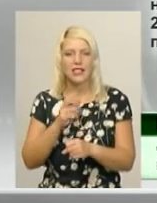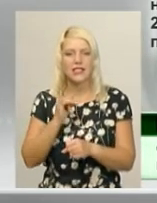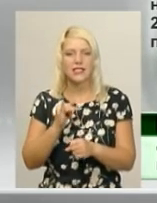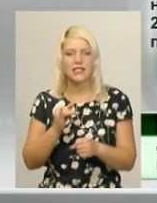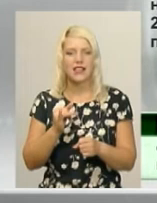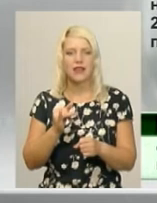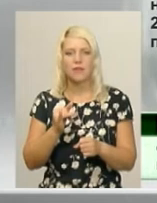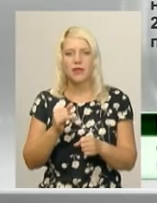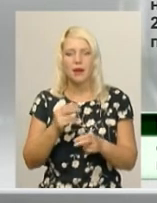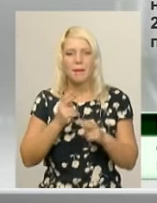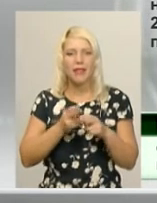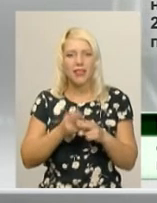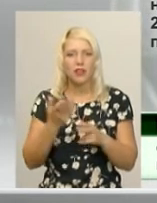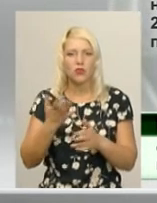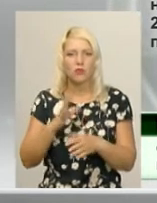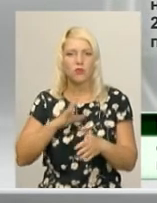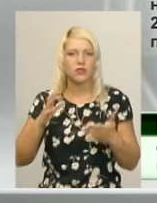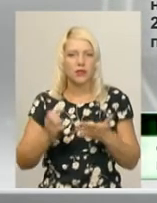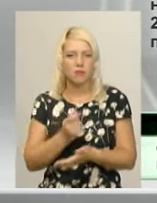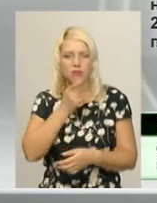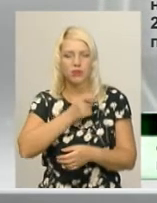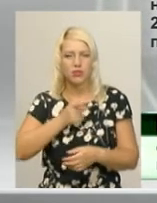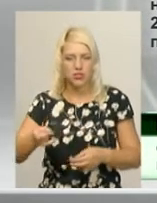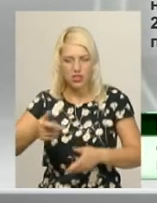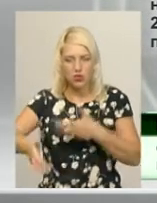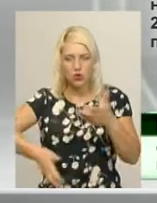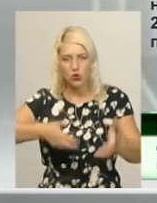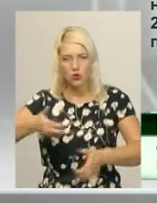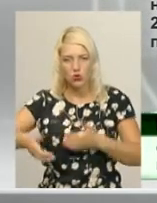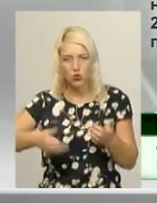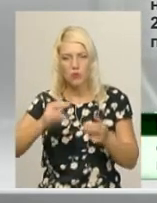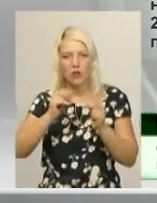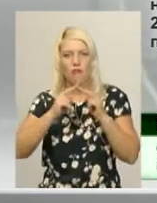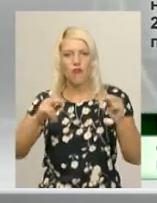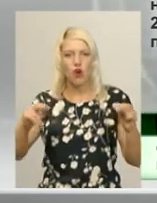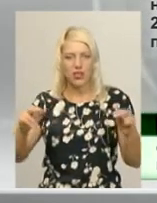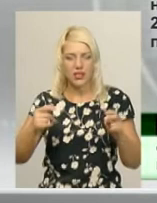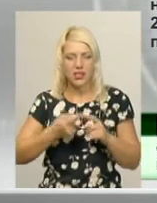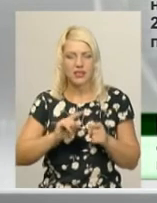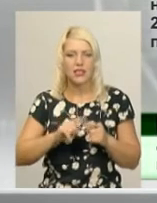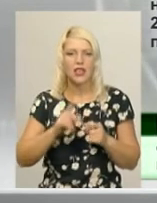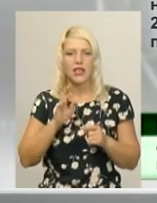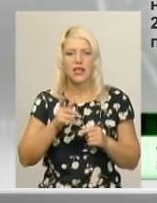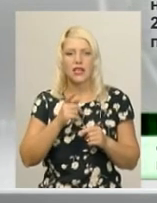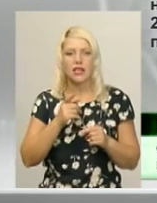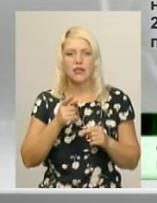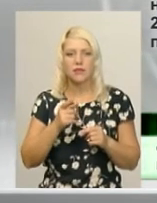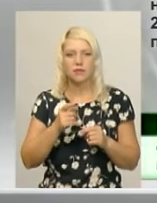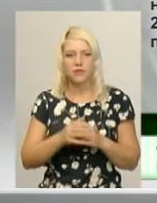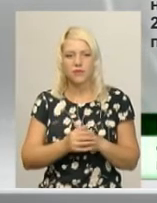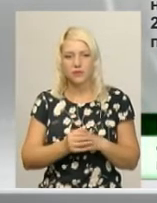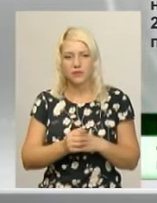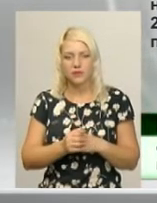час археологічних розкопок на території Меджибіської фортеці, де він викований на протязі фестивалю, який буде у вас 24-25